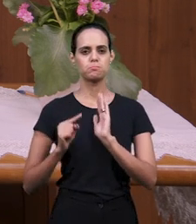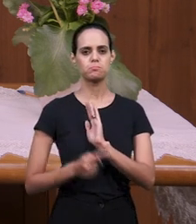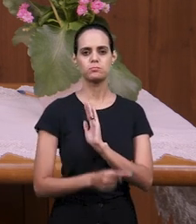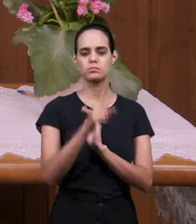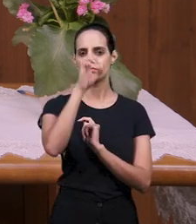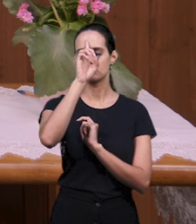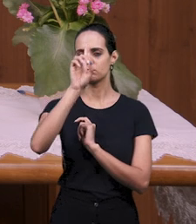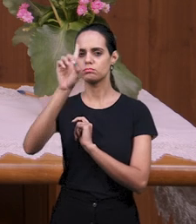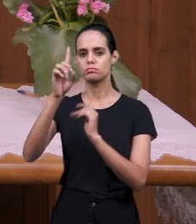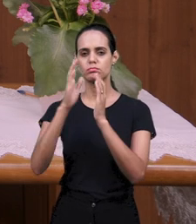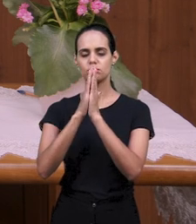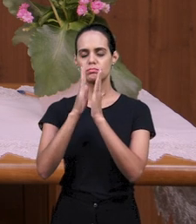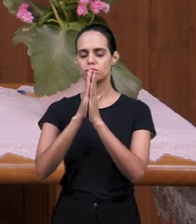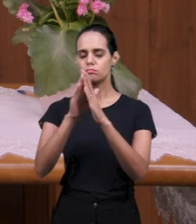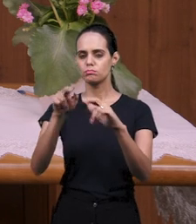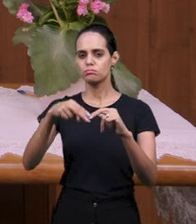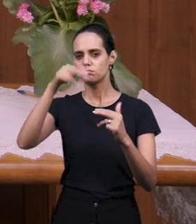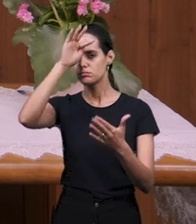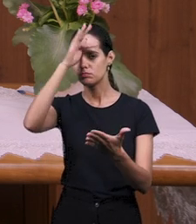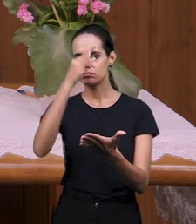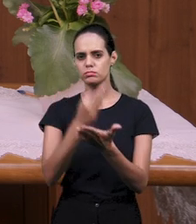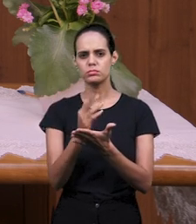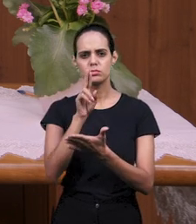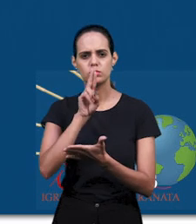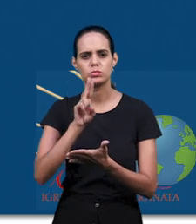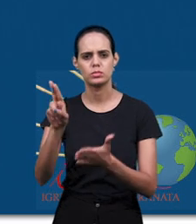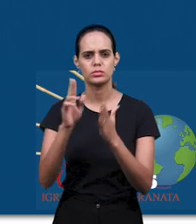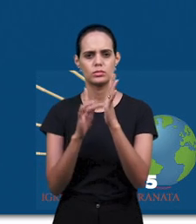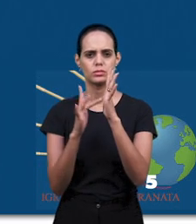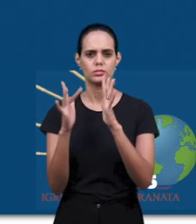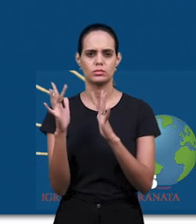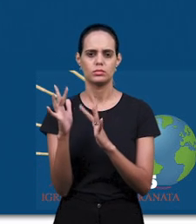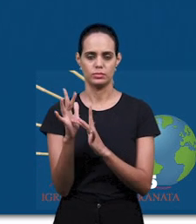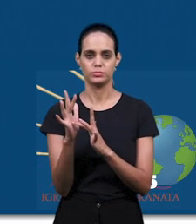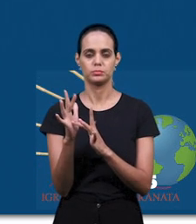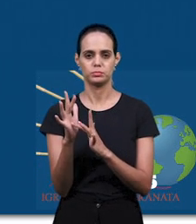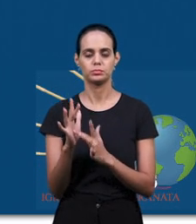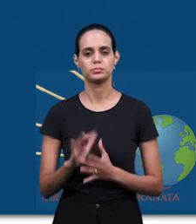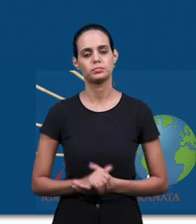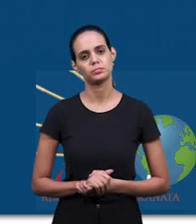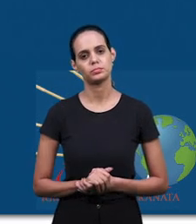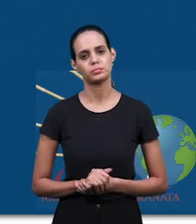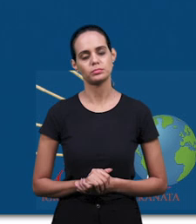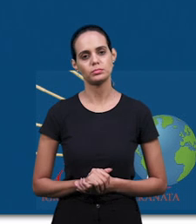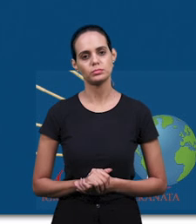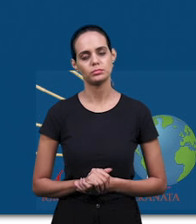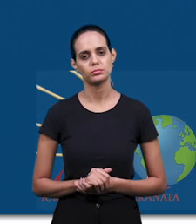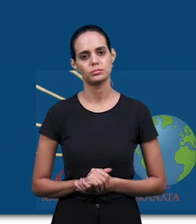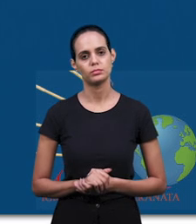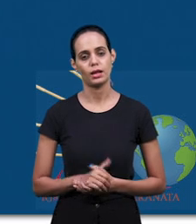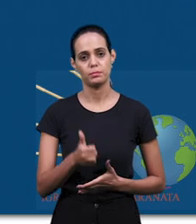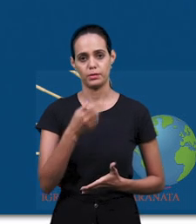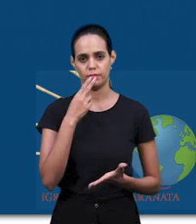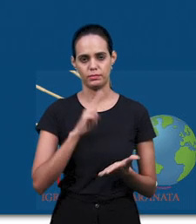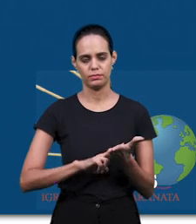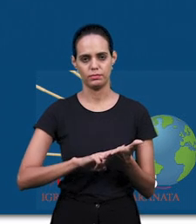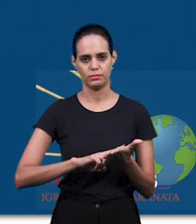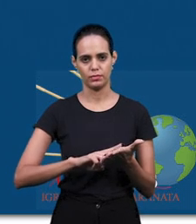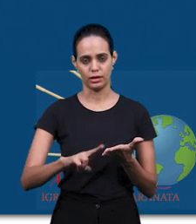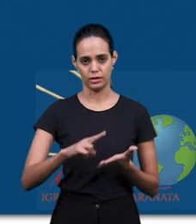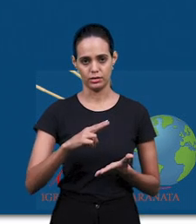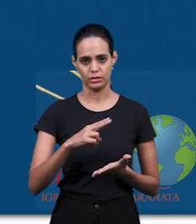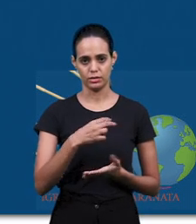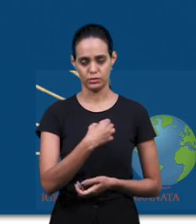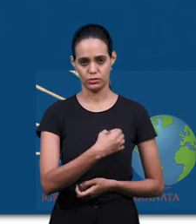молимся веру к Отцу во имя Иисуса. Первое послание Иоанна, первая глава, девятый стих. Мы читаем,